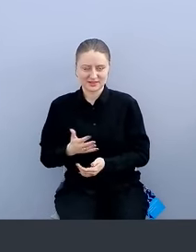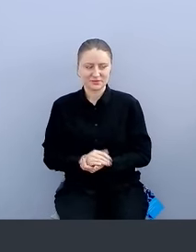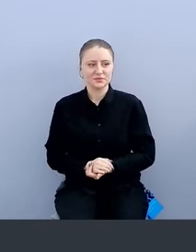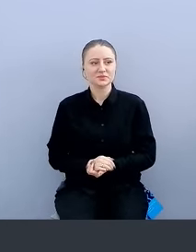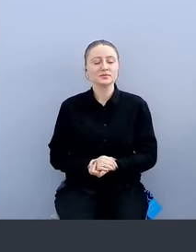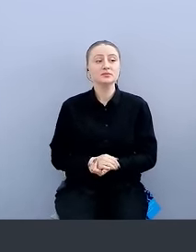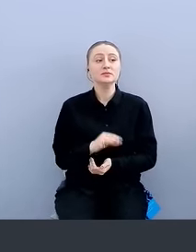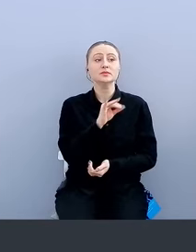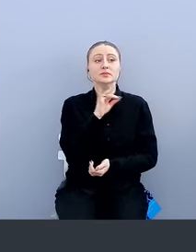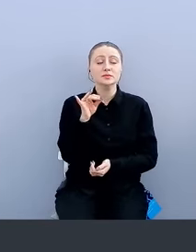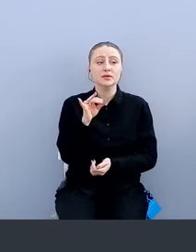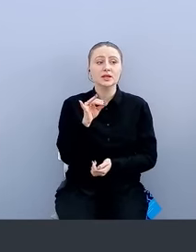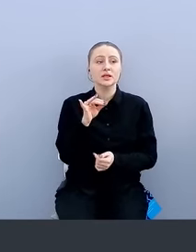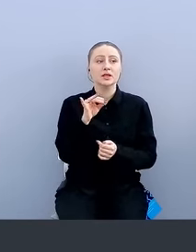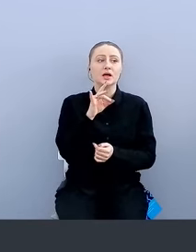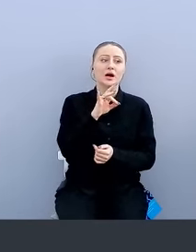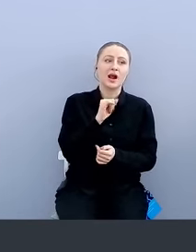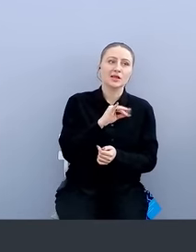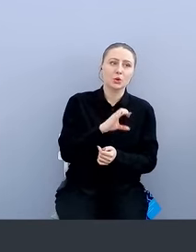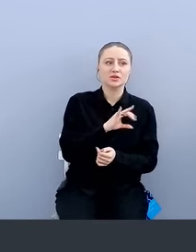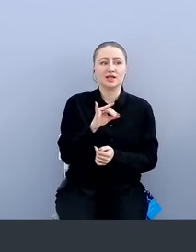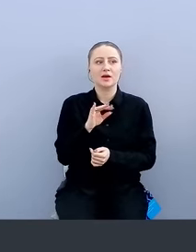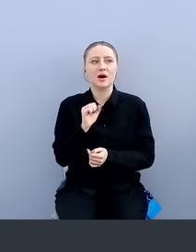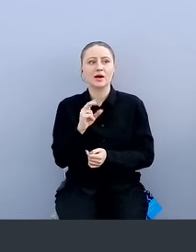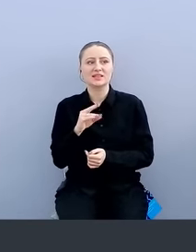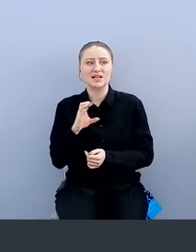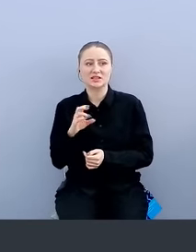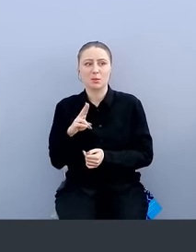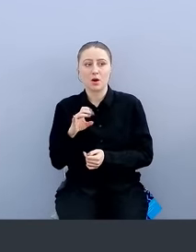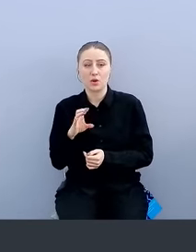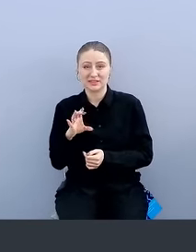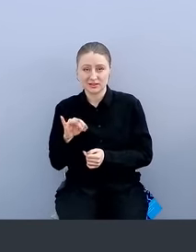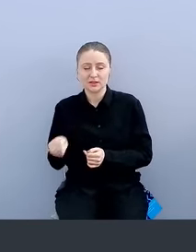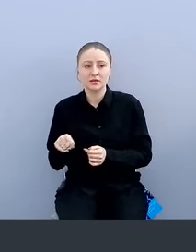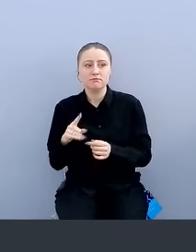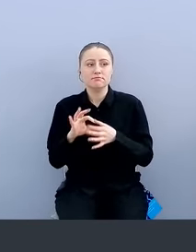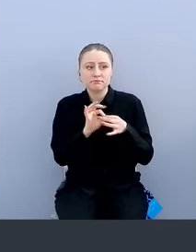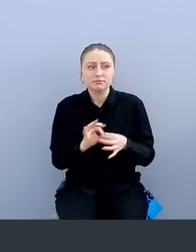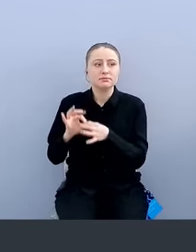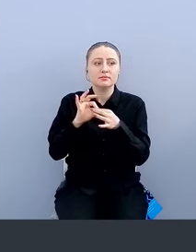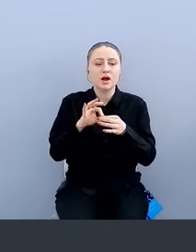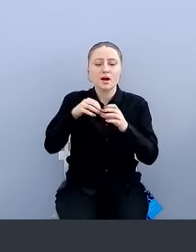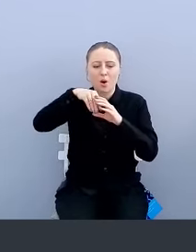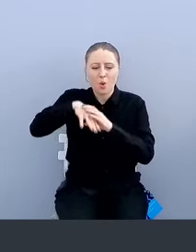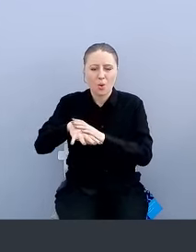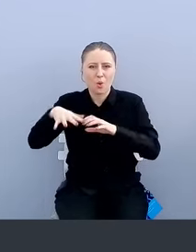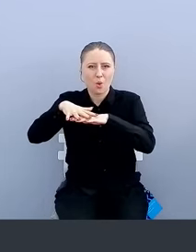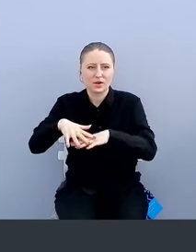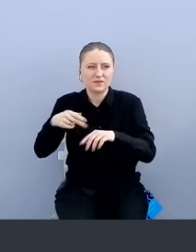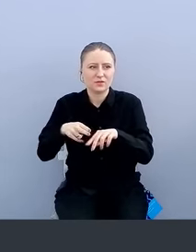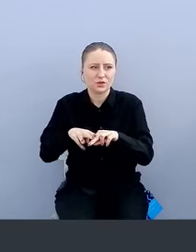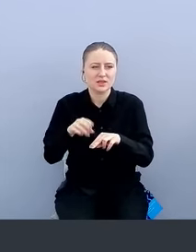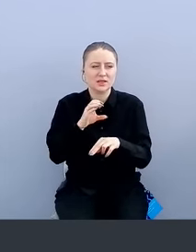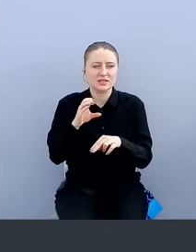И радиус, и аксесс-прокси взаимодействуют с корневым элементом системы. Это Access Control Engine.